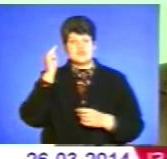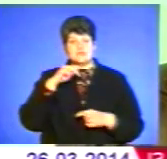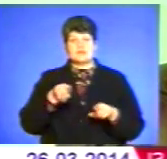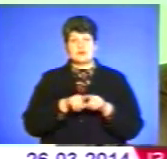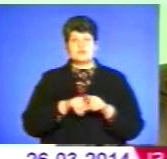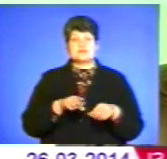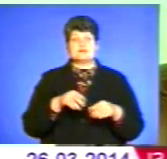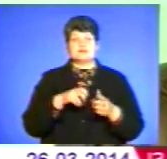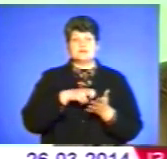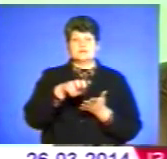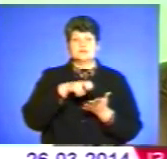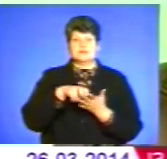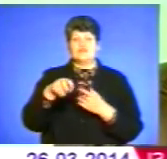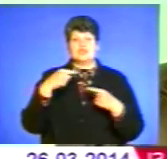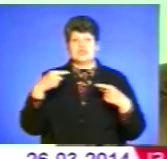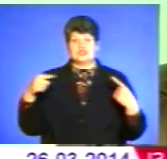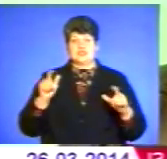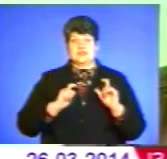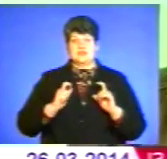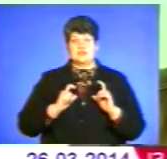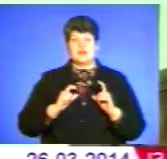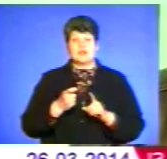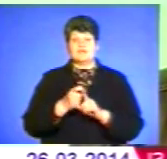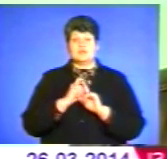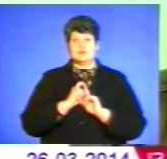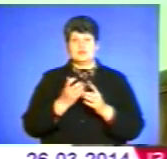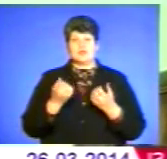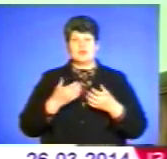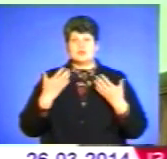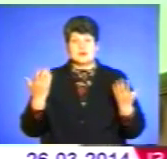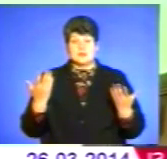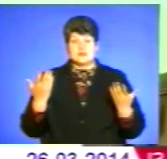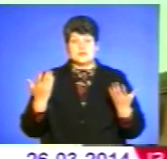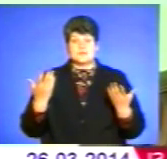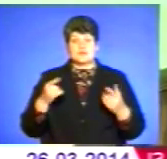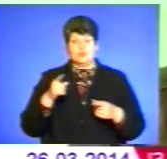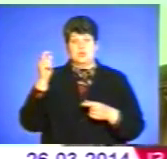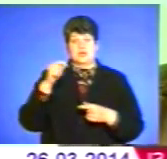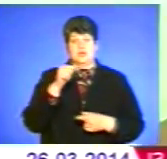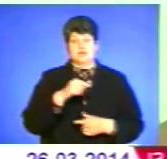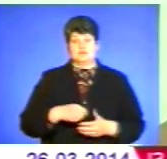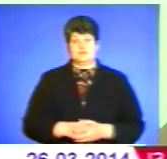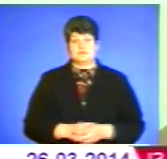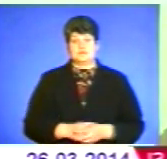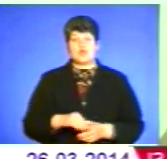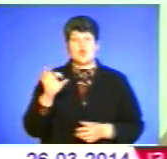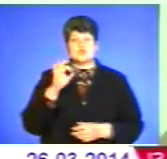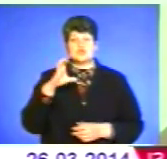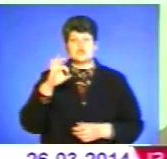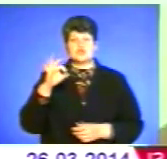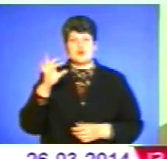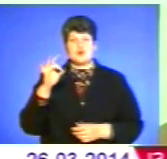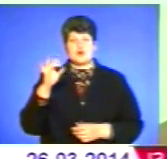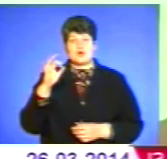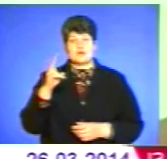ми зверталися у інші вузи, але такої відповіді, як тут, ми ніде не отримали, тому приїхали саме сюди. Олексій Сорокін –